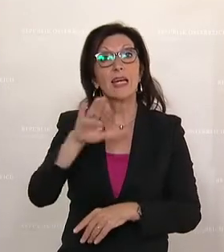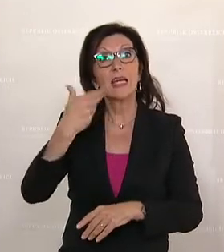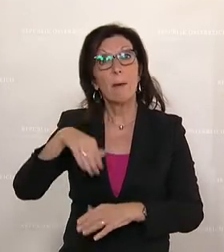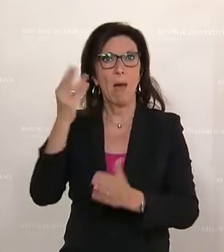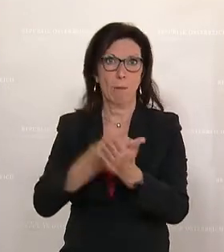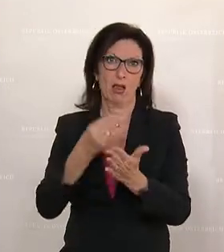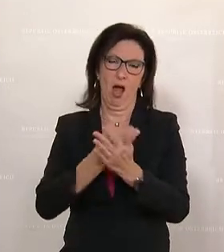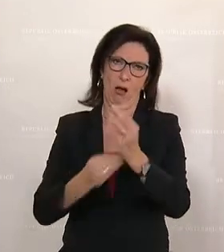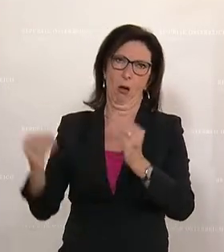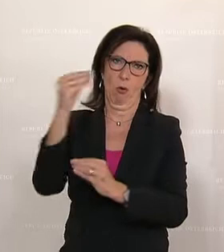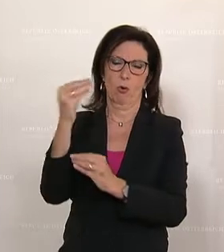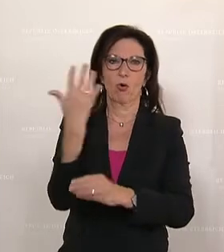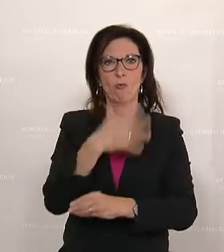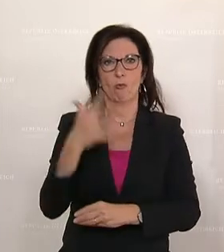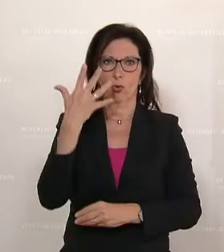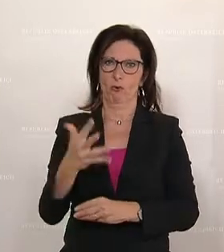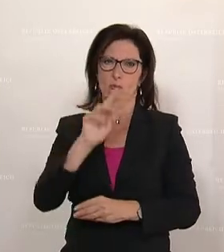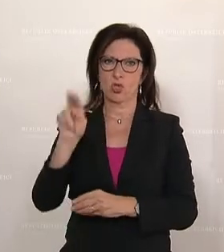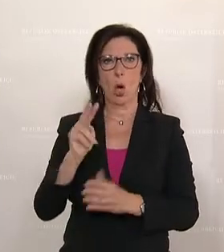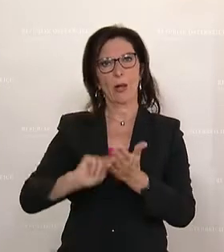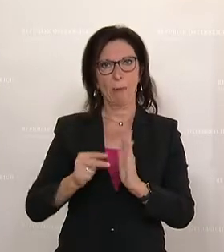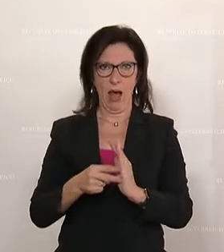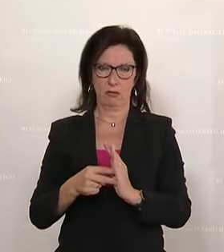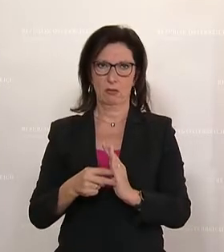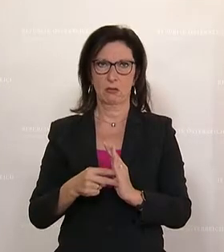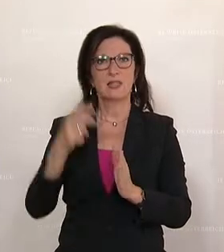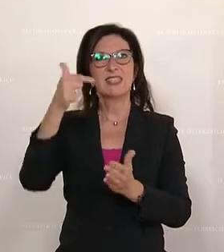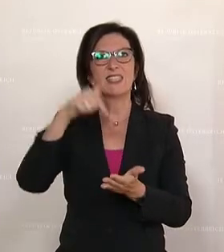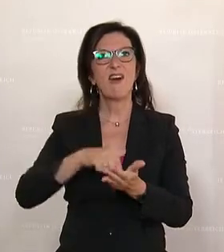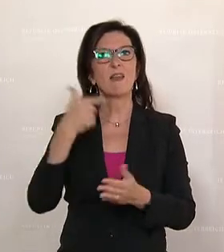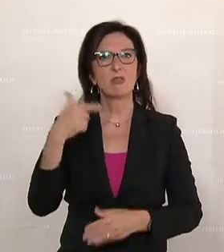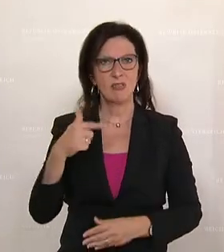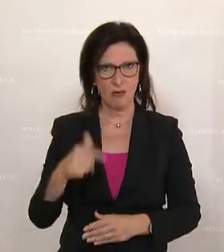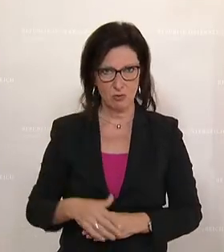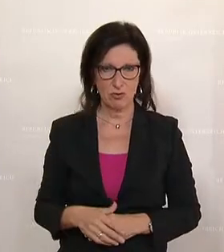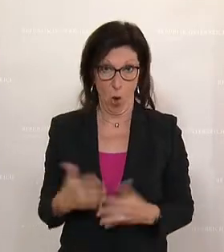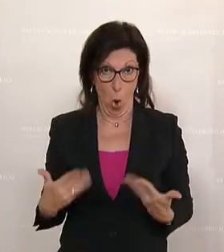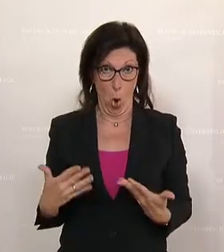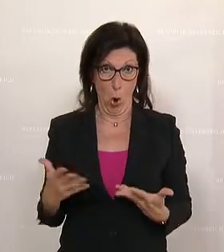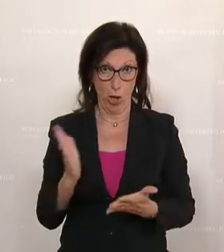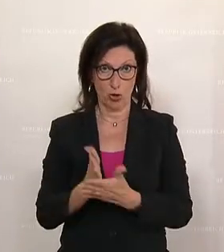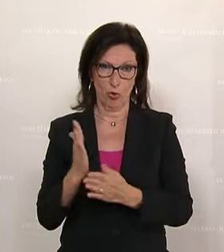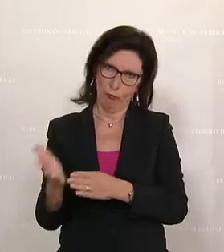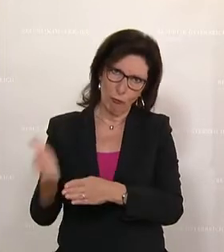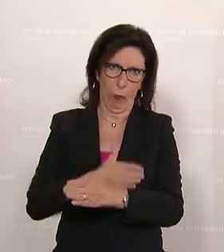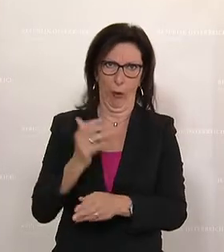550 Euro vorgesehen, wird auf 2022, also auf dieses Jahr auch schon vorgezogen.